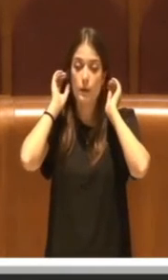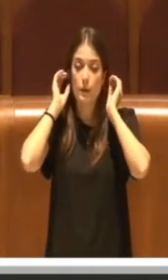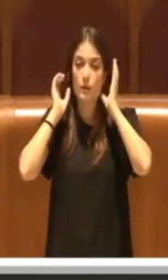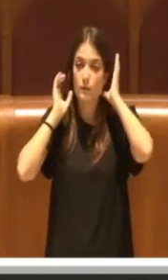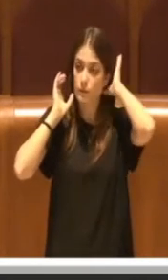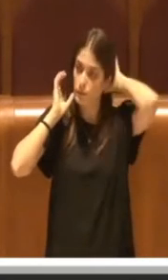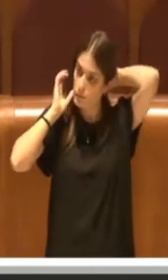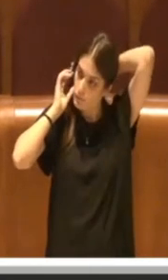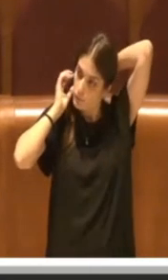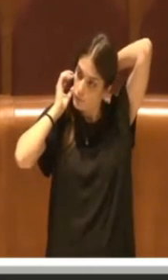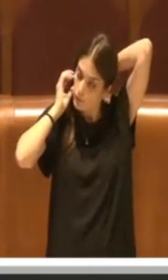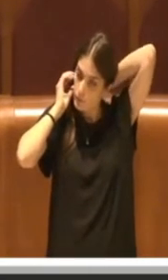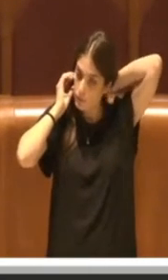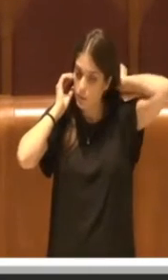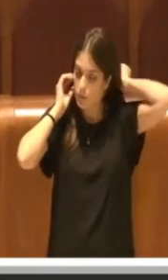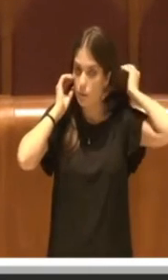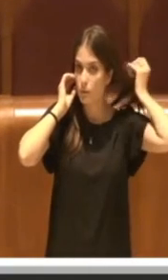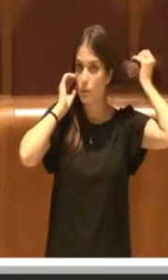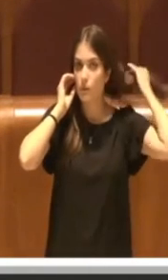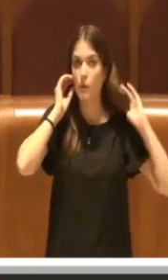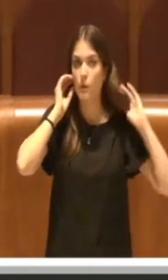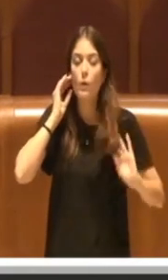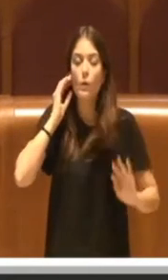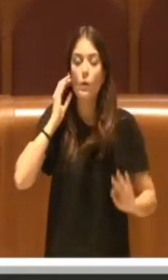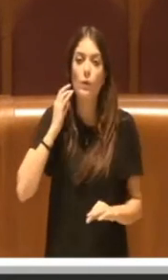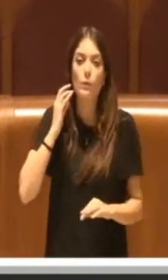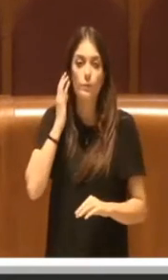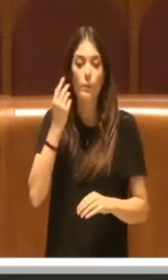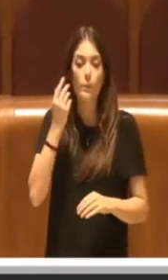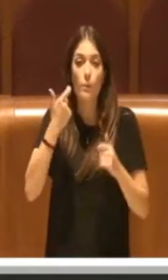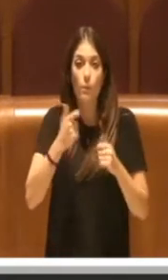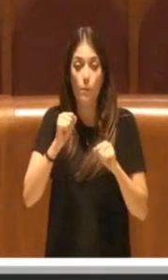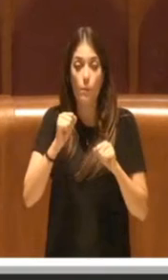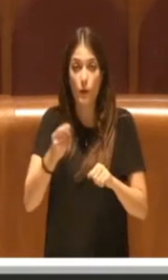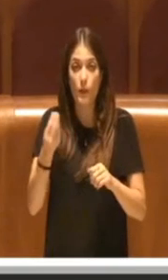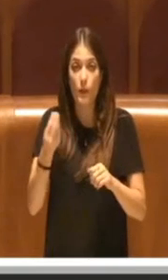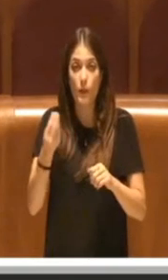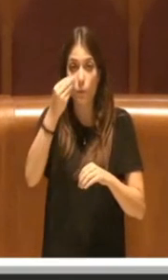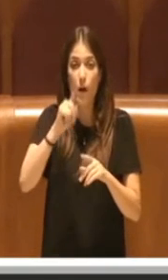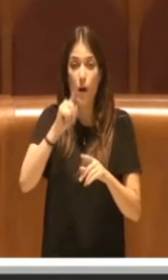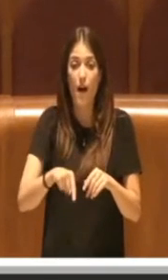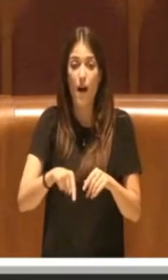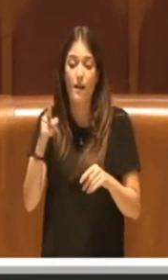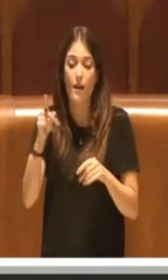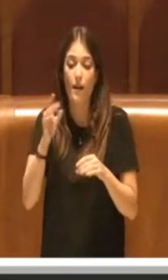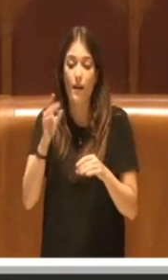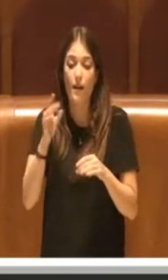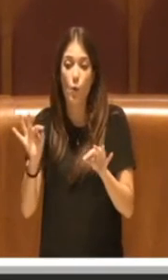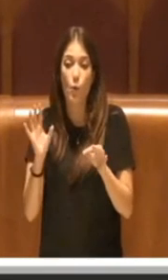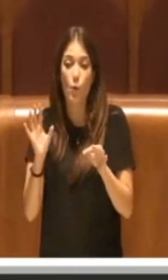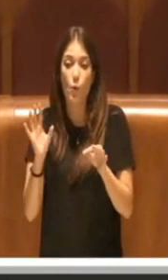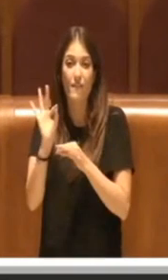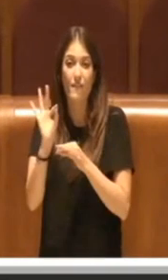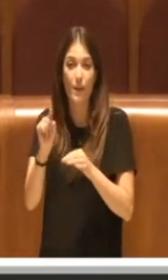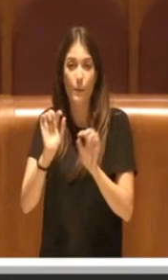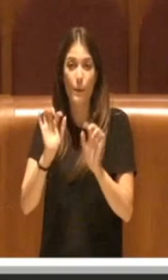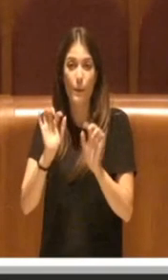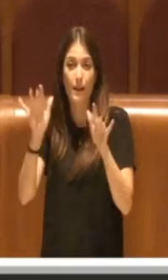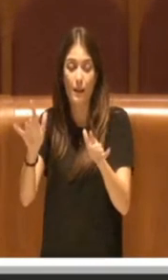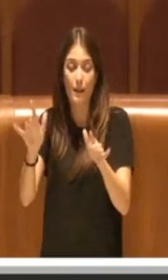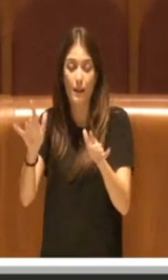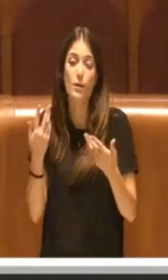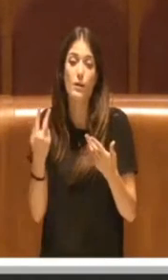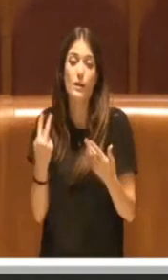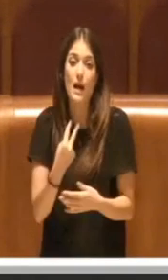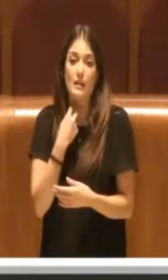particolarità a cui questa pandemia ci ha purtroppo costretto, con cui ci ha costretto a convivere.